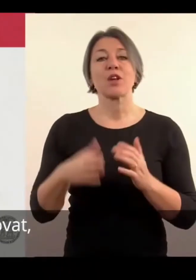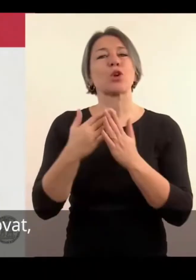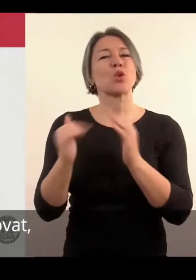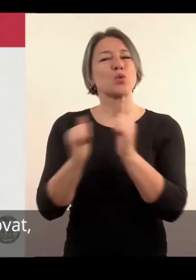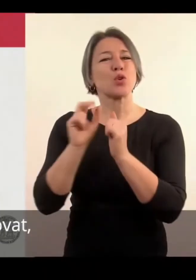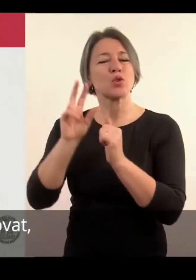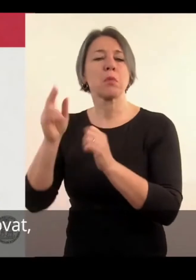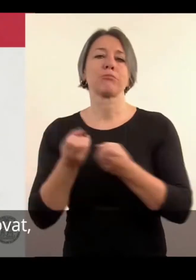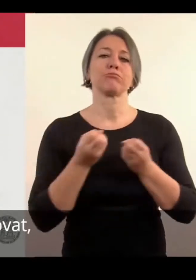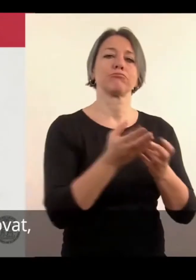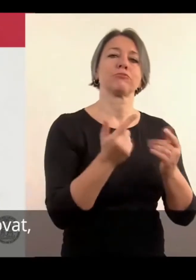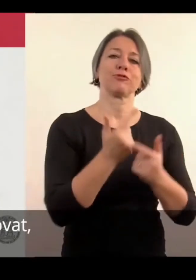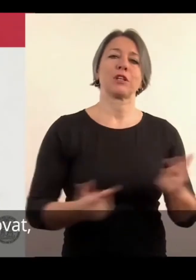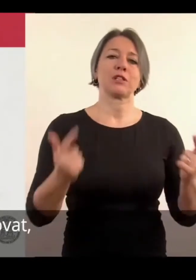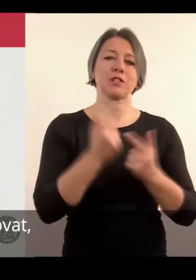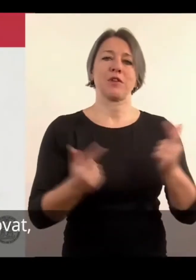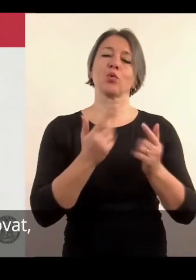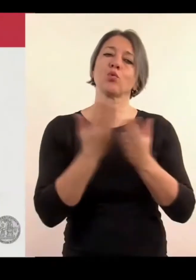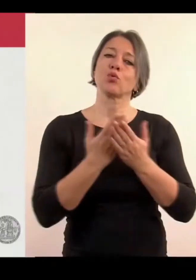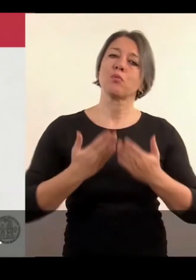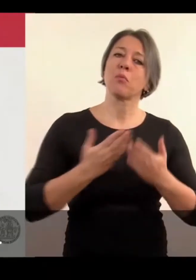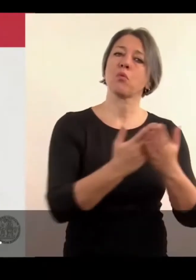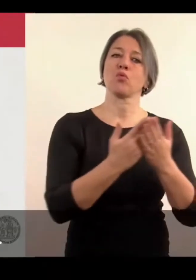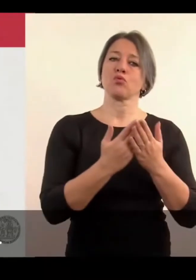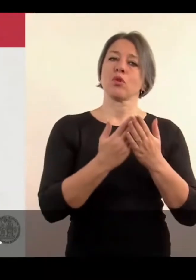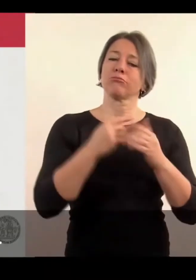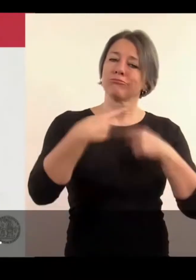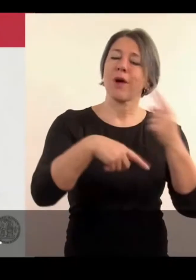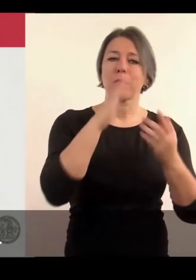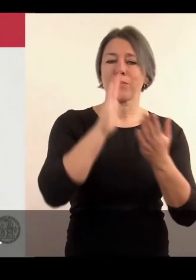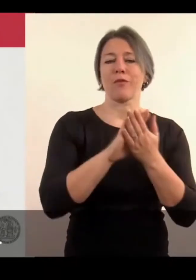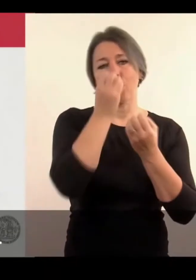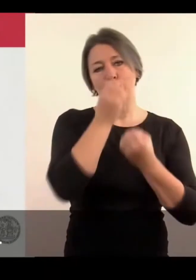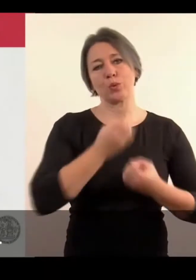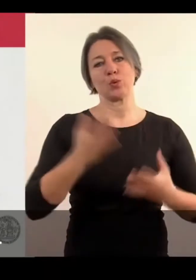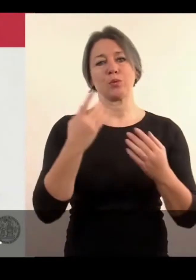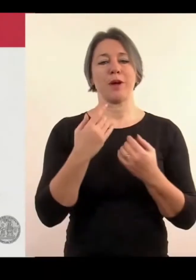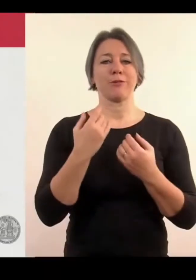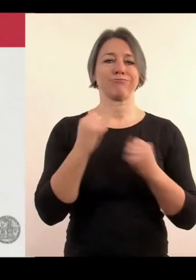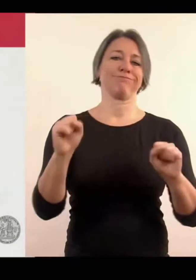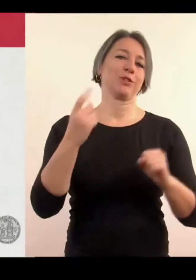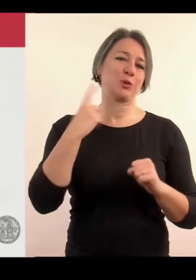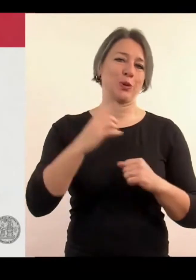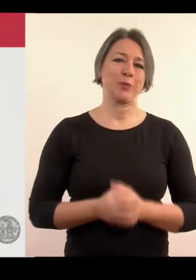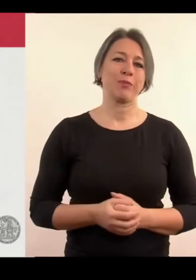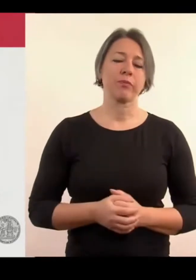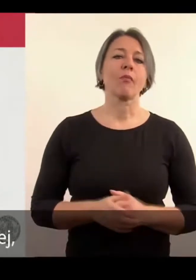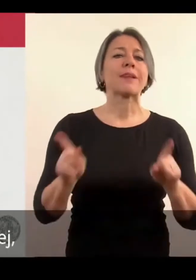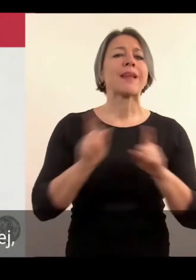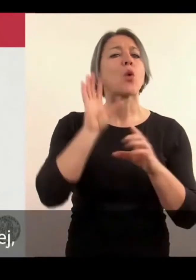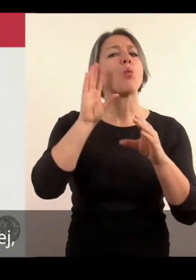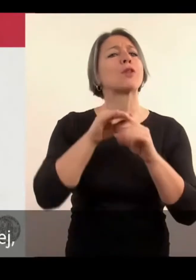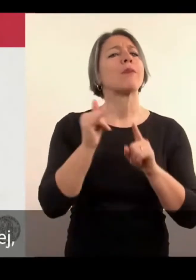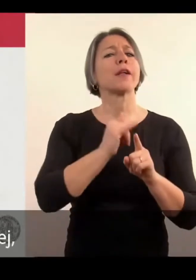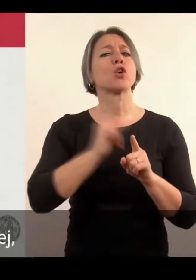a může vám děsit pomoci projít tím studiamy společnosti. Co se týče nárochu na